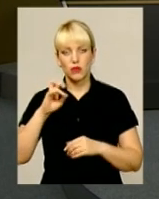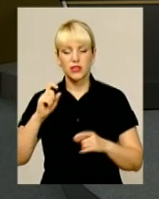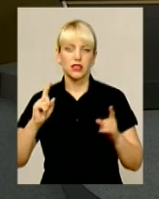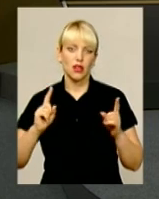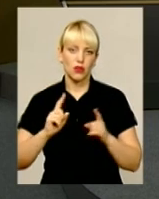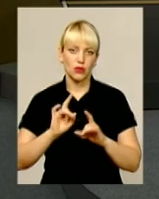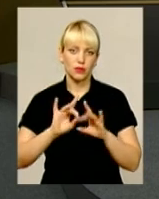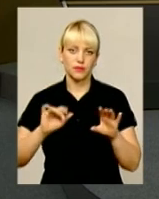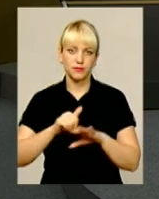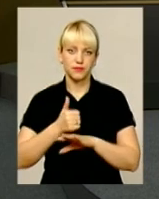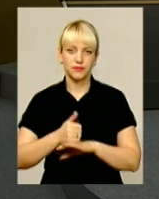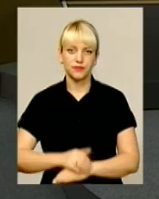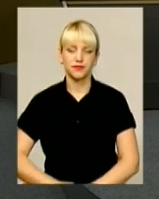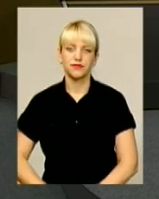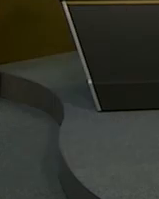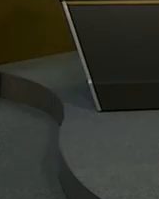короткий анонс випуску.